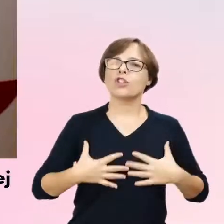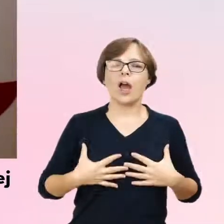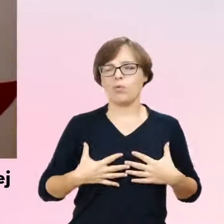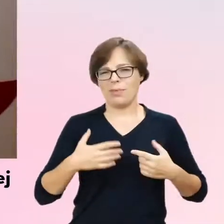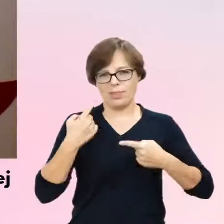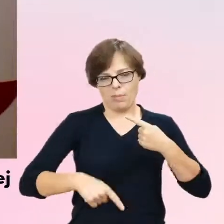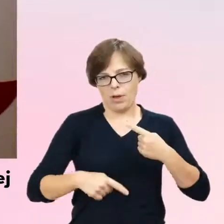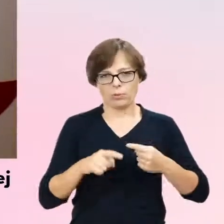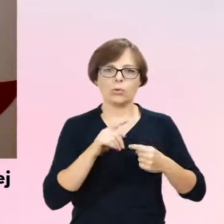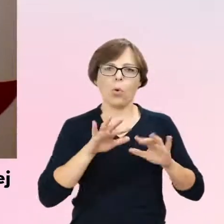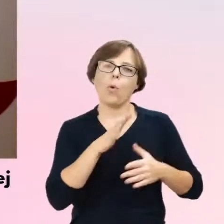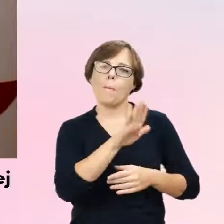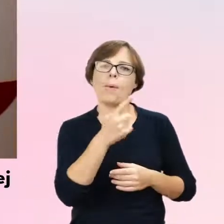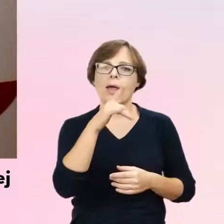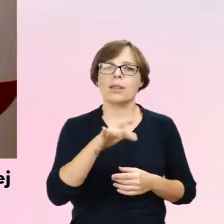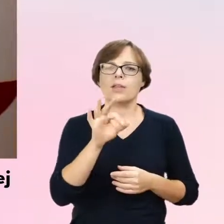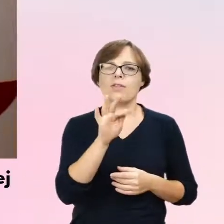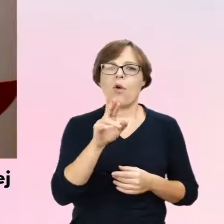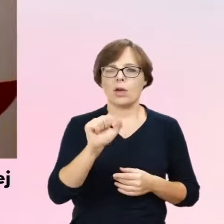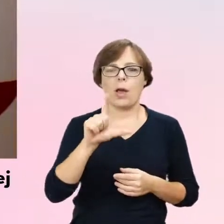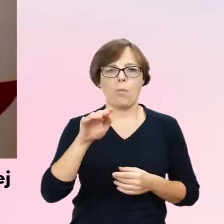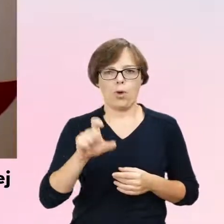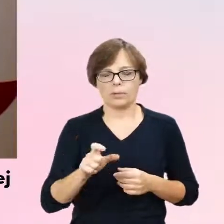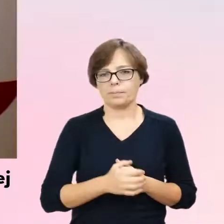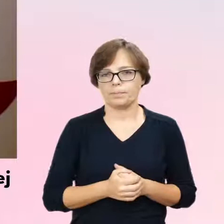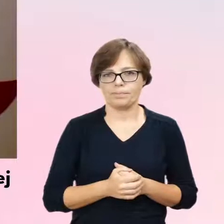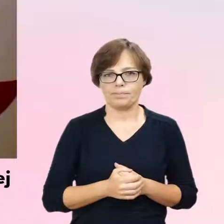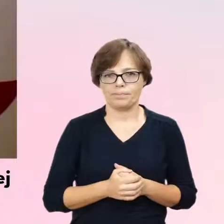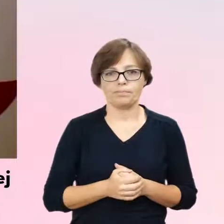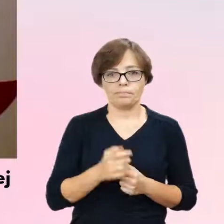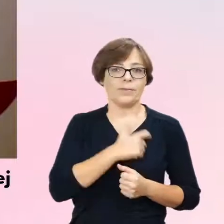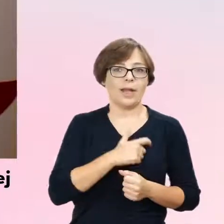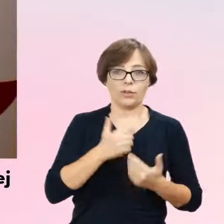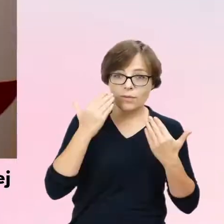pani się zgodziła być dzisiaj z nami. Zdamy bardzo serdecznie i oddaję pani głos.